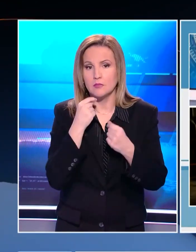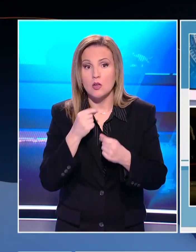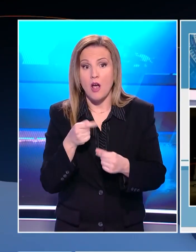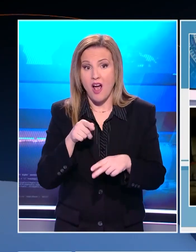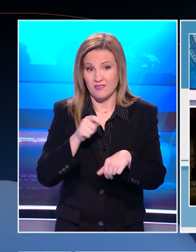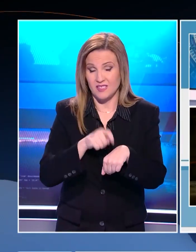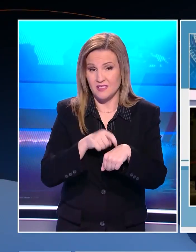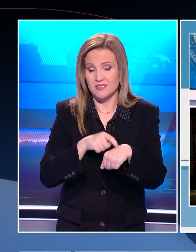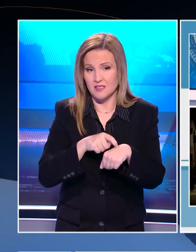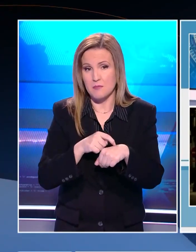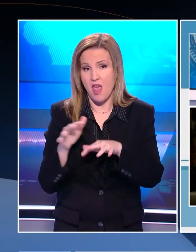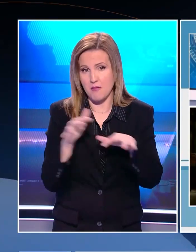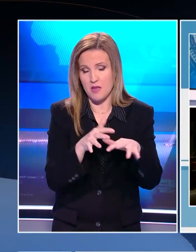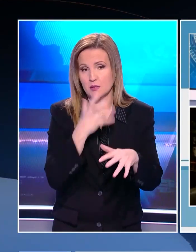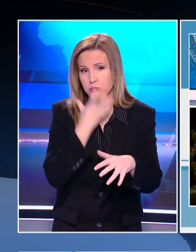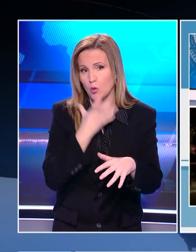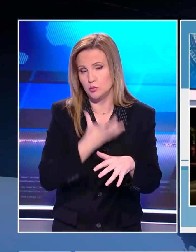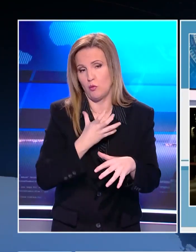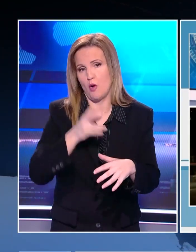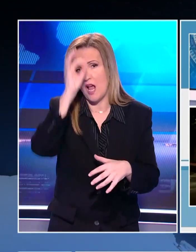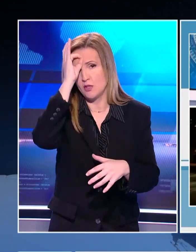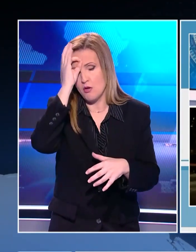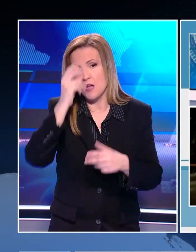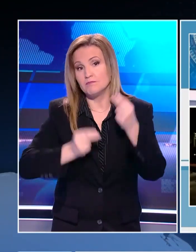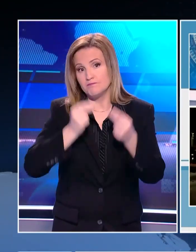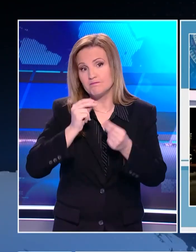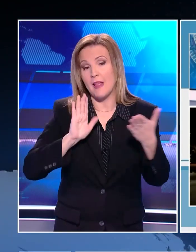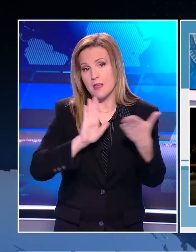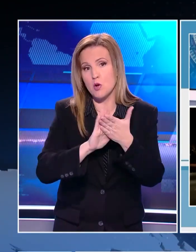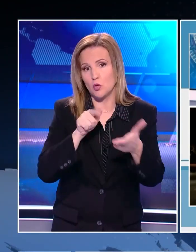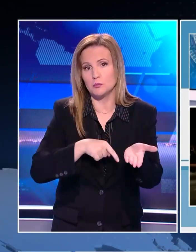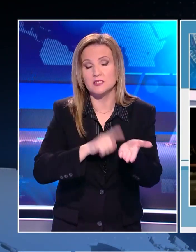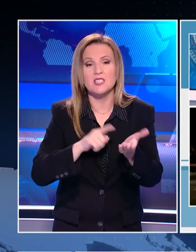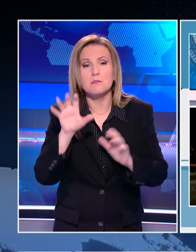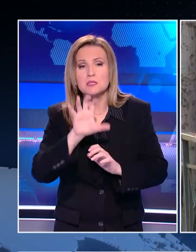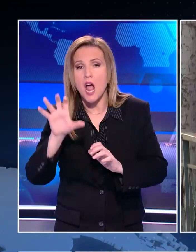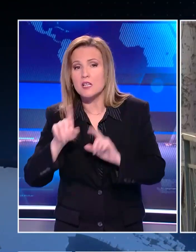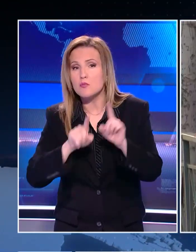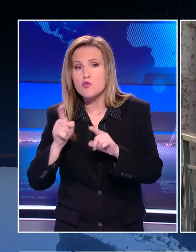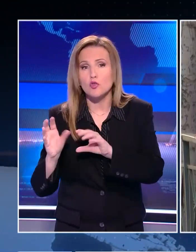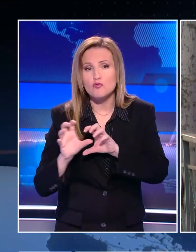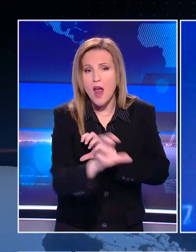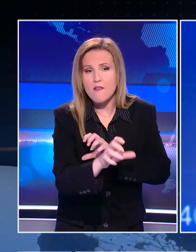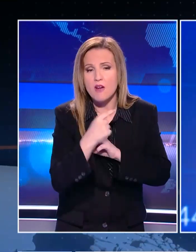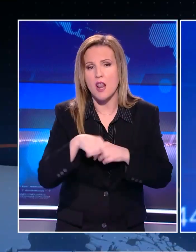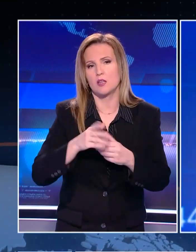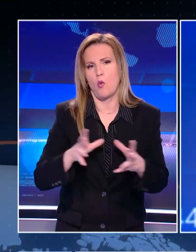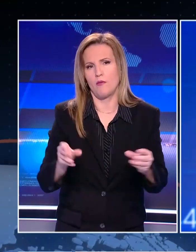σημαντικές αυτή τη στιγμή επιχειρήσεις που αντιμετωπίζει η ελληνική αστυνομία και για τους δράστες και για τα αίτια και για τις προεκτάσεις.